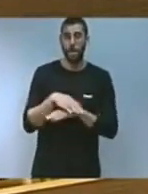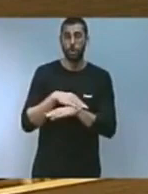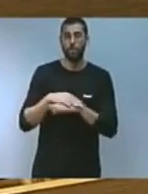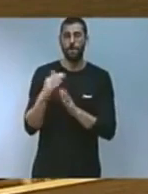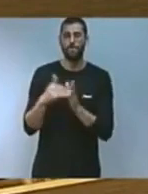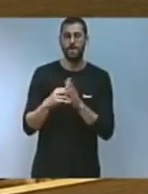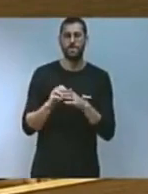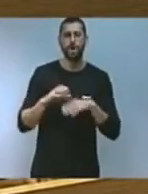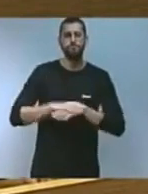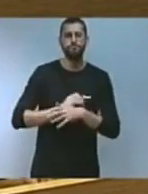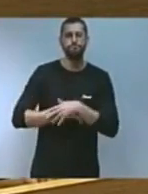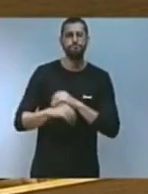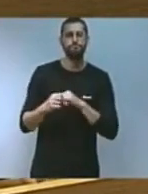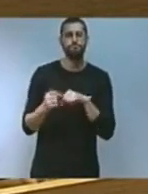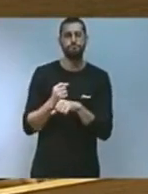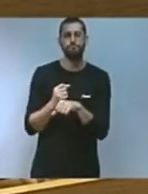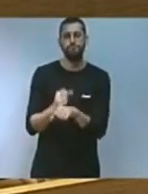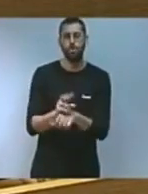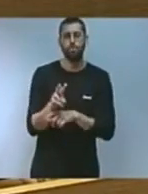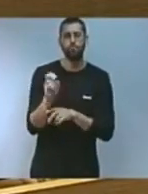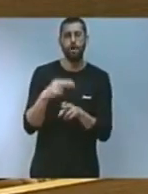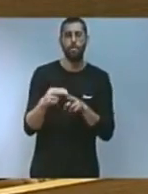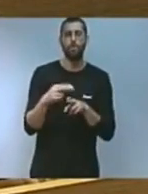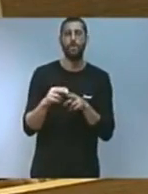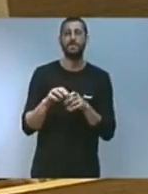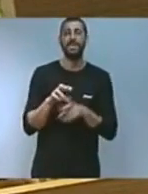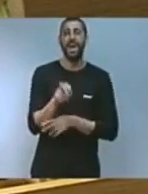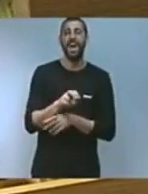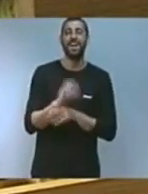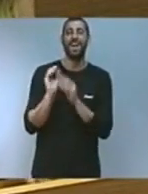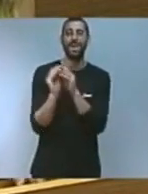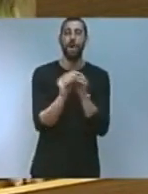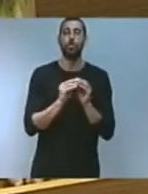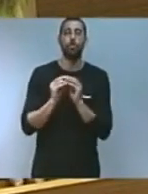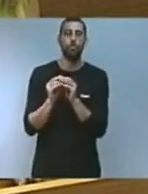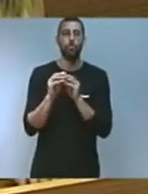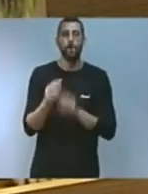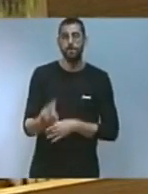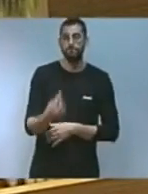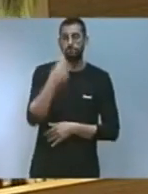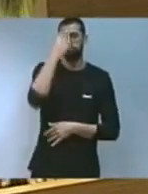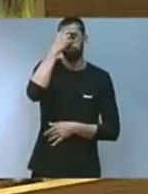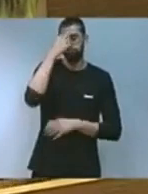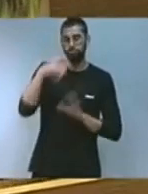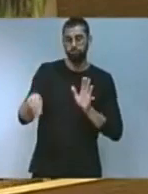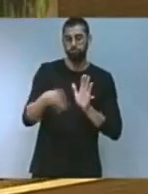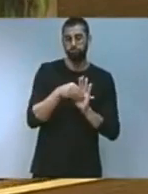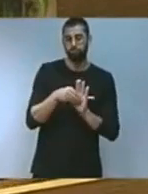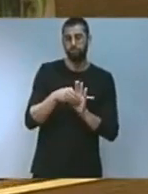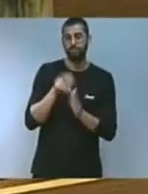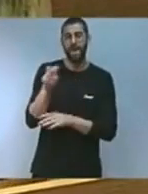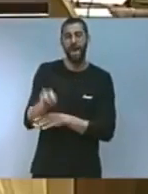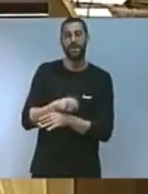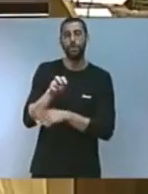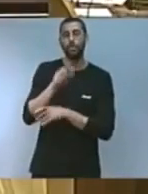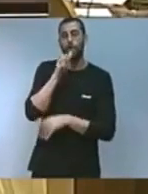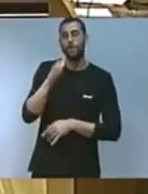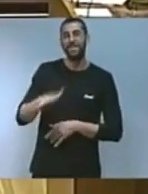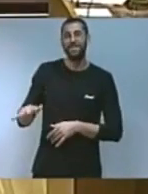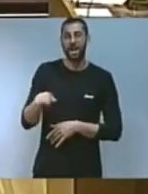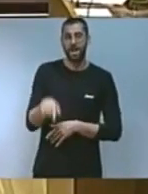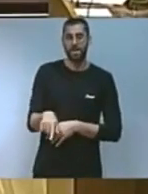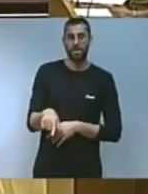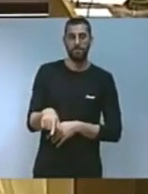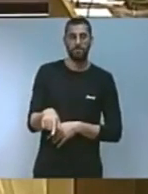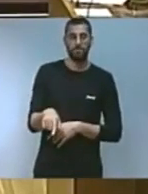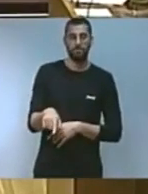la pell perquè la nova política agrària comuna tinga en compte la particularitat de la nostra agricultura l'agricultura mediterrània i és així on és